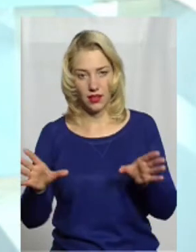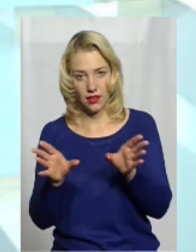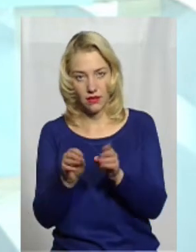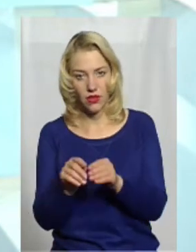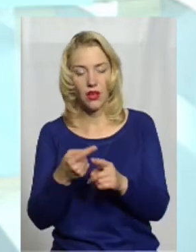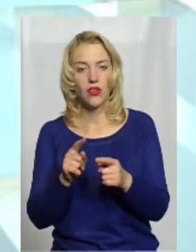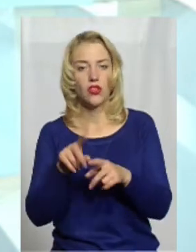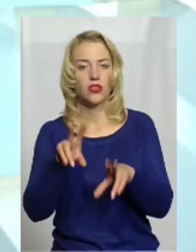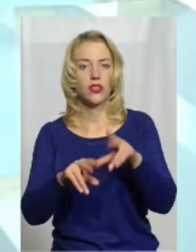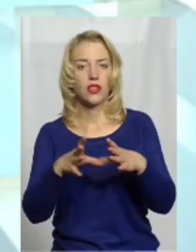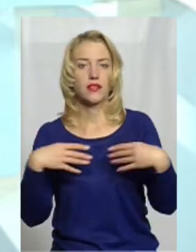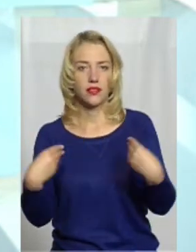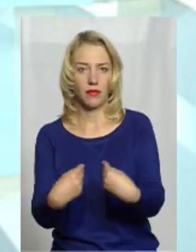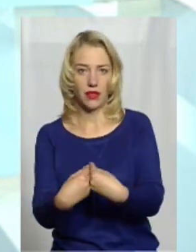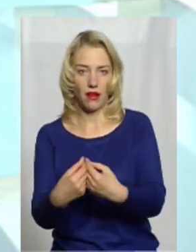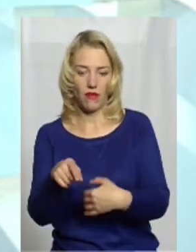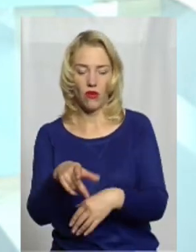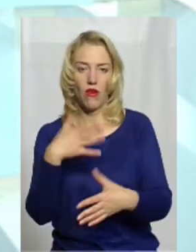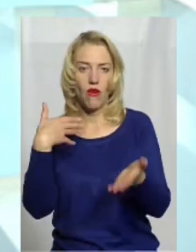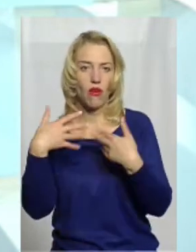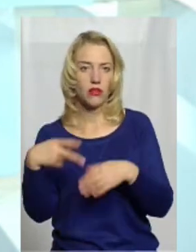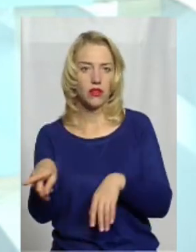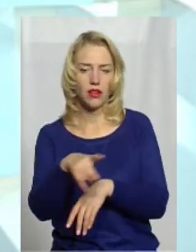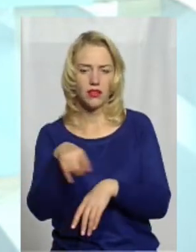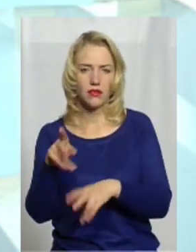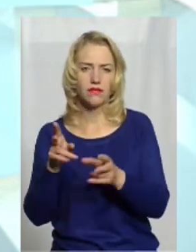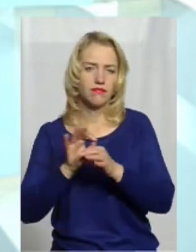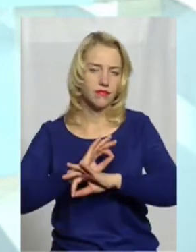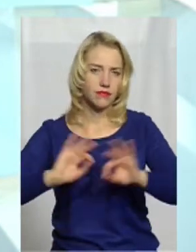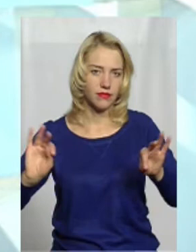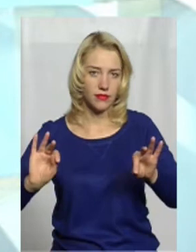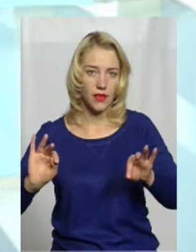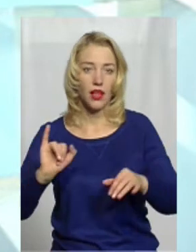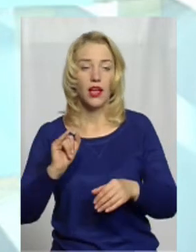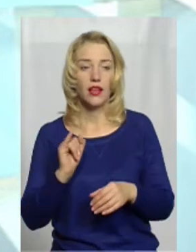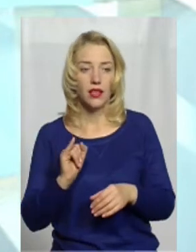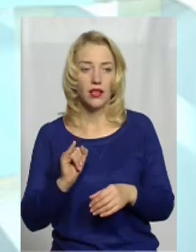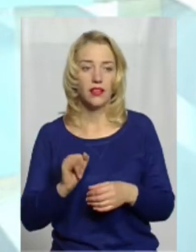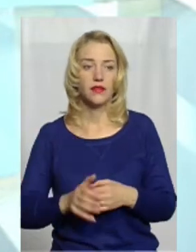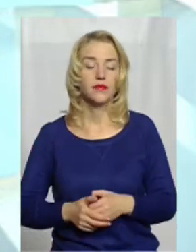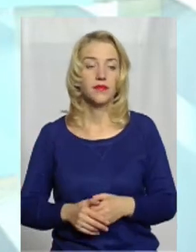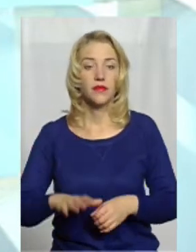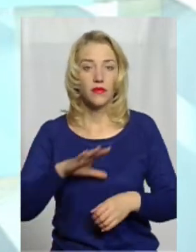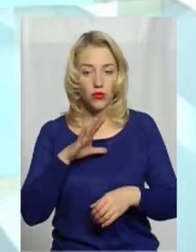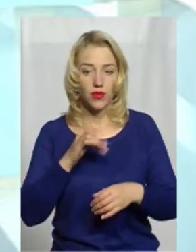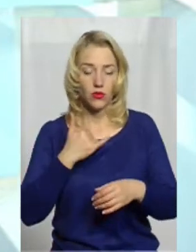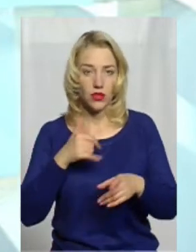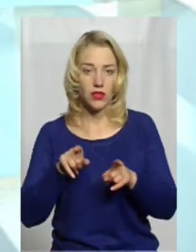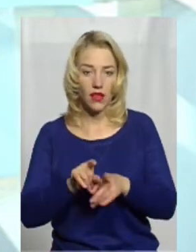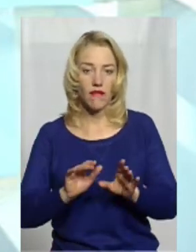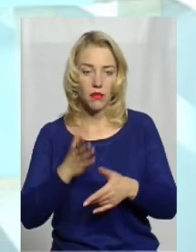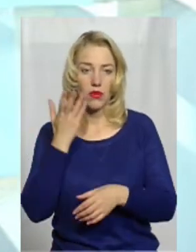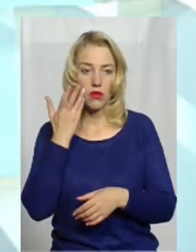контакт. Вони розуміють один одного, можна сказати, сполослова. І бувають у нас такі випадки, що